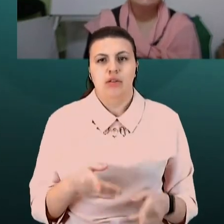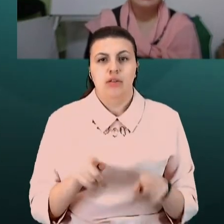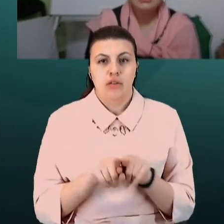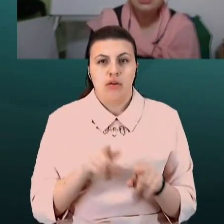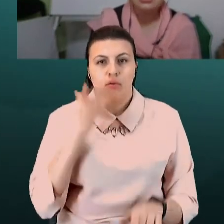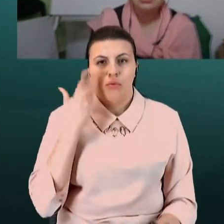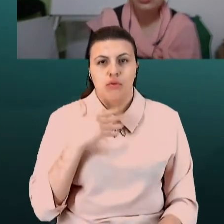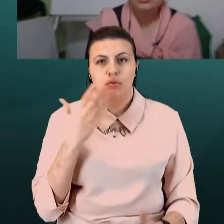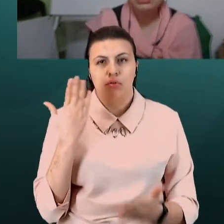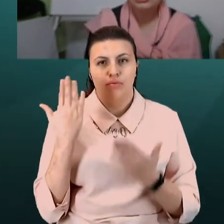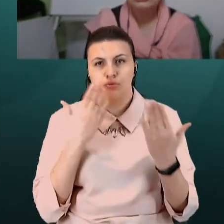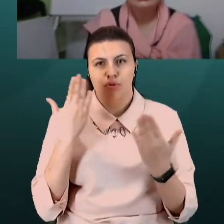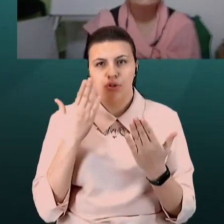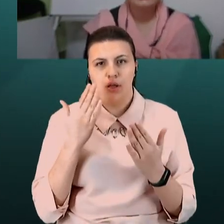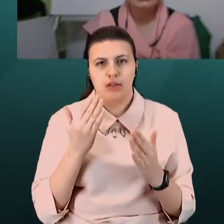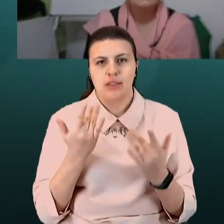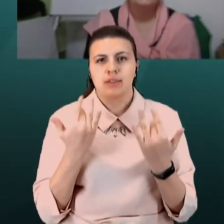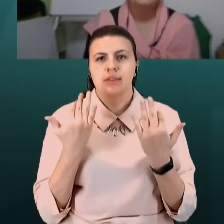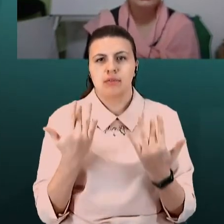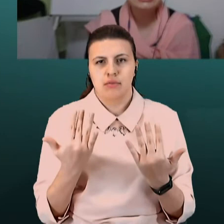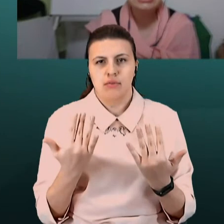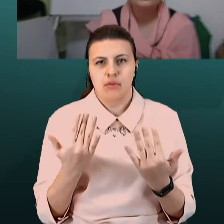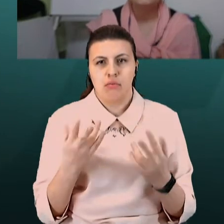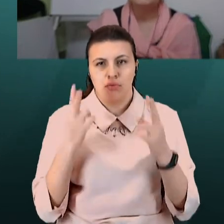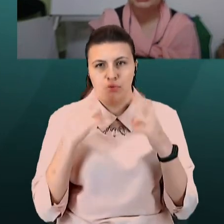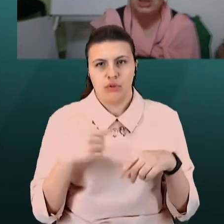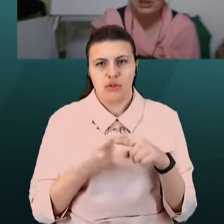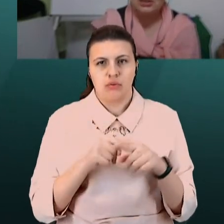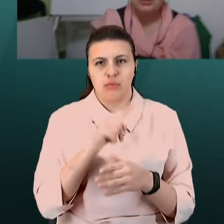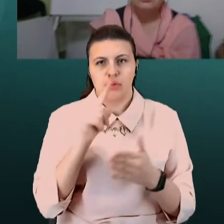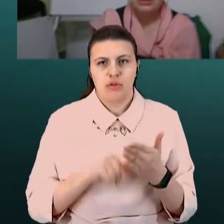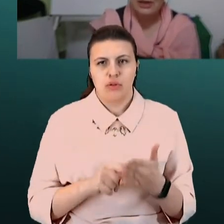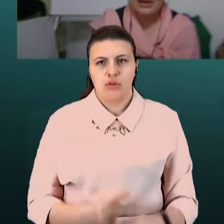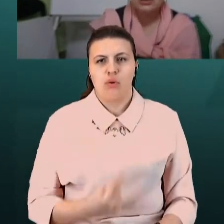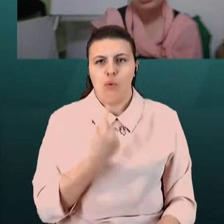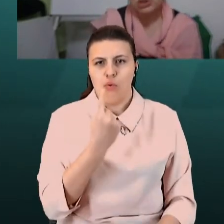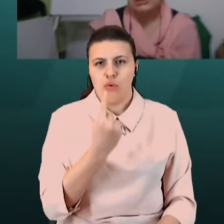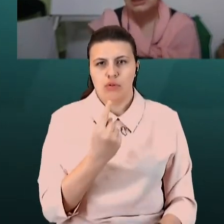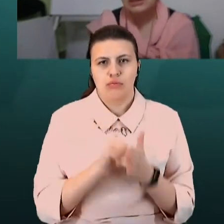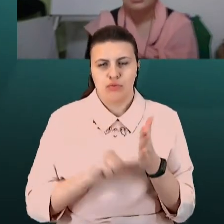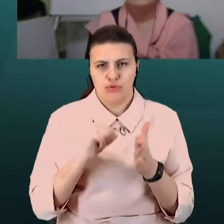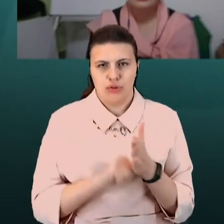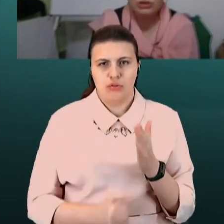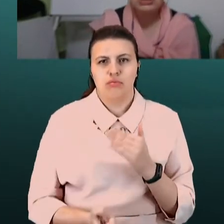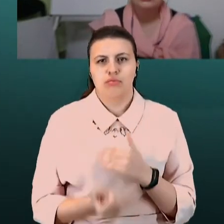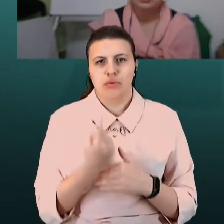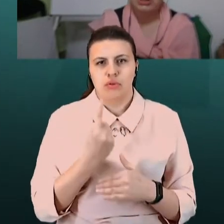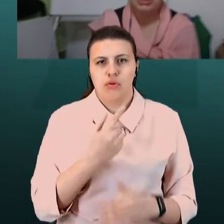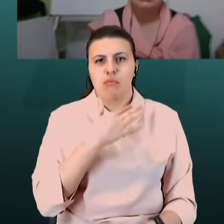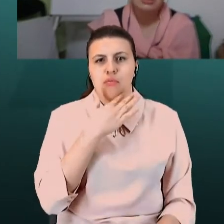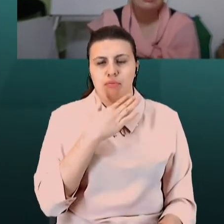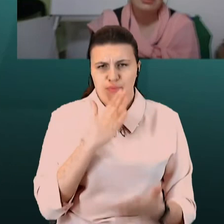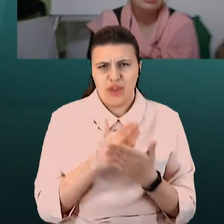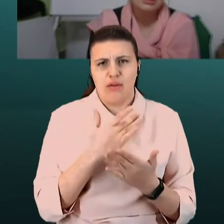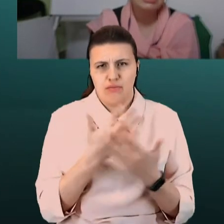читацькі рейтинги, так от, ми дослідили це питання, що однією з причин виявляється, ну, причин є кілька, але однією з